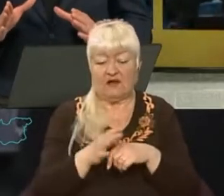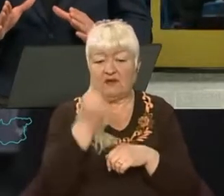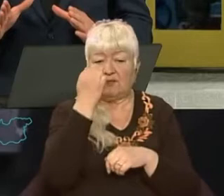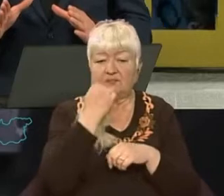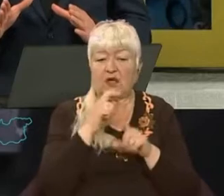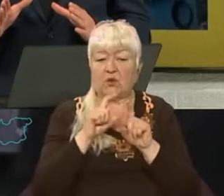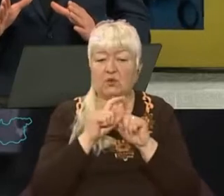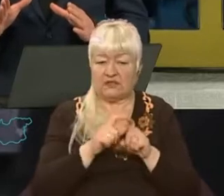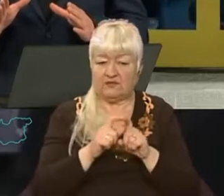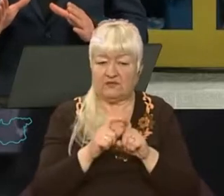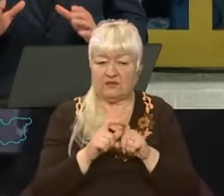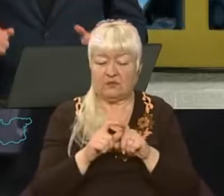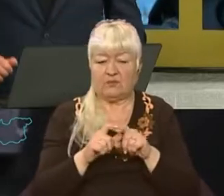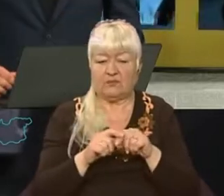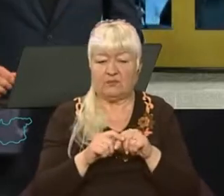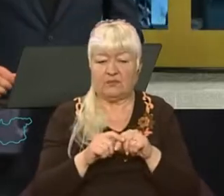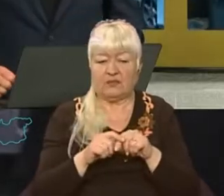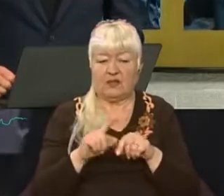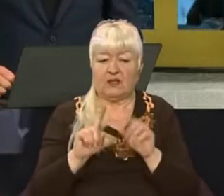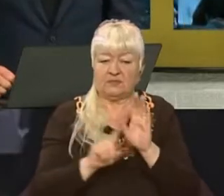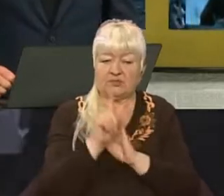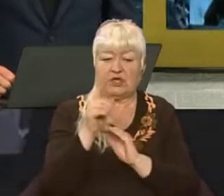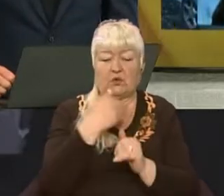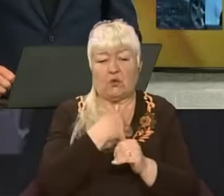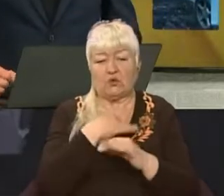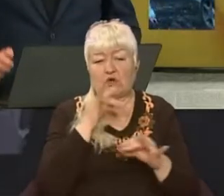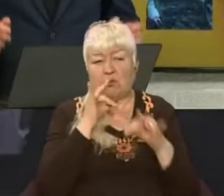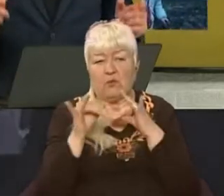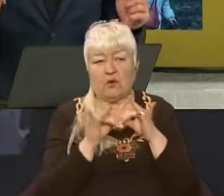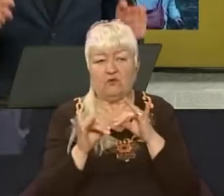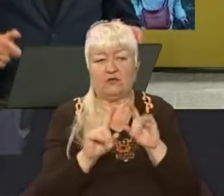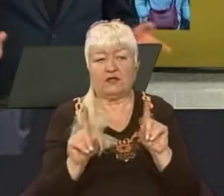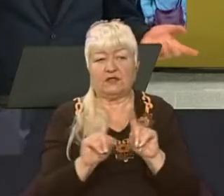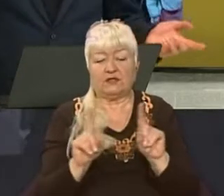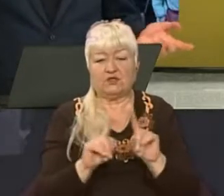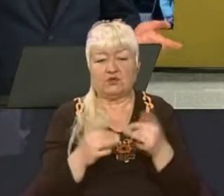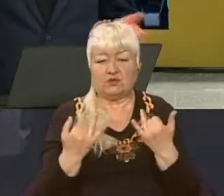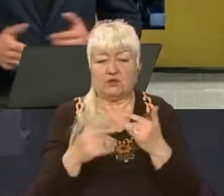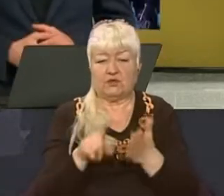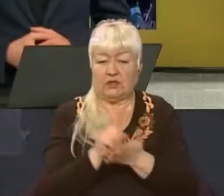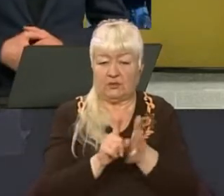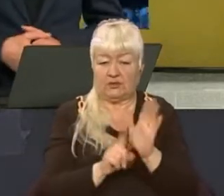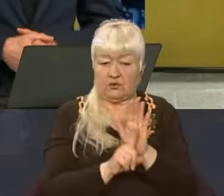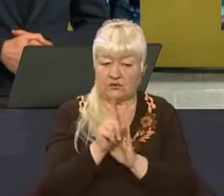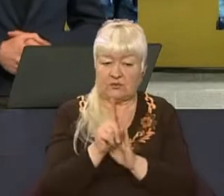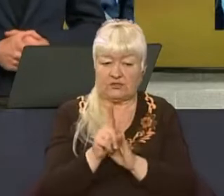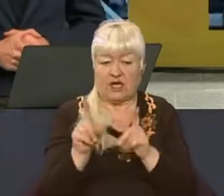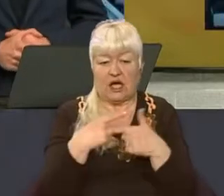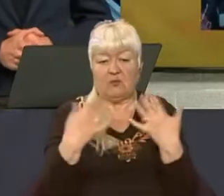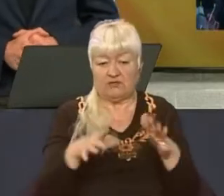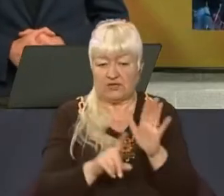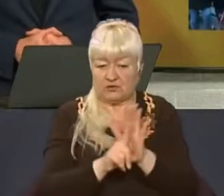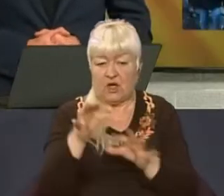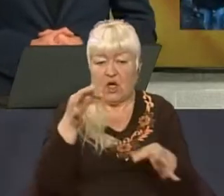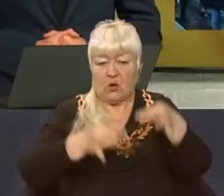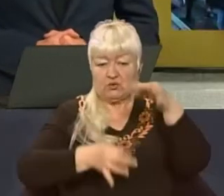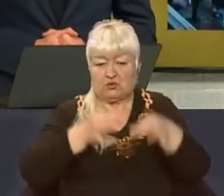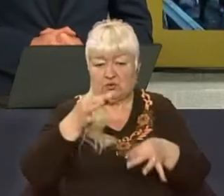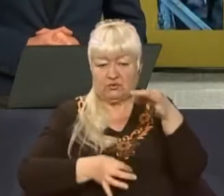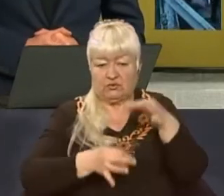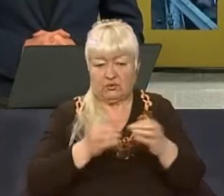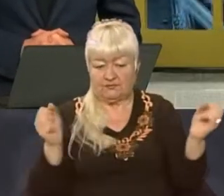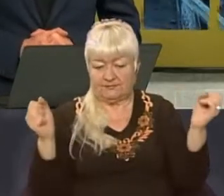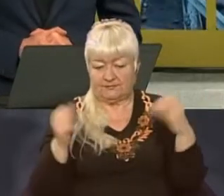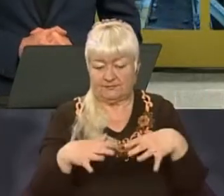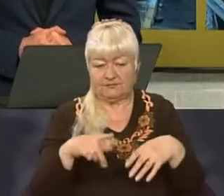хочу спочатку поговорити про те, що сьогодні, ми знаємо, що має розпочатися, або вже розпочався судовий процес над